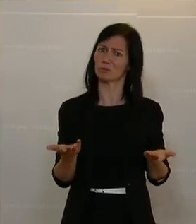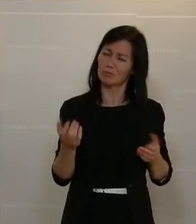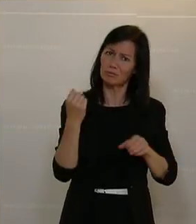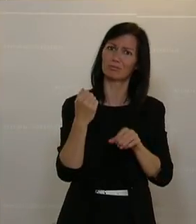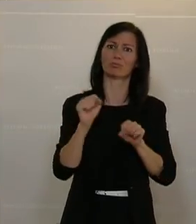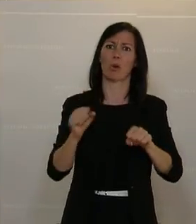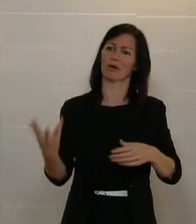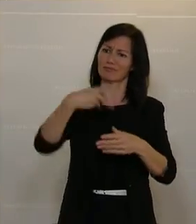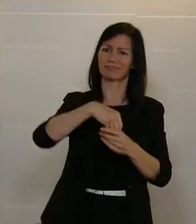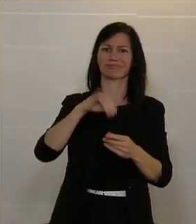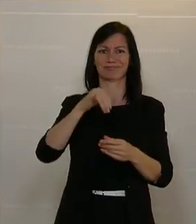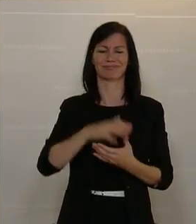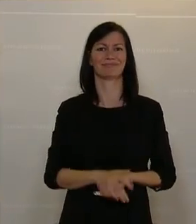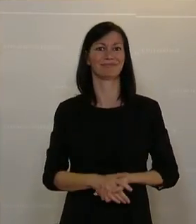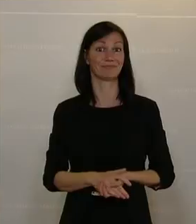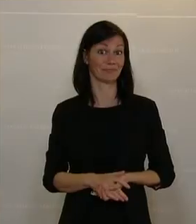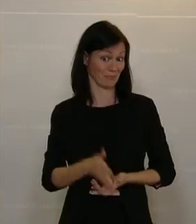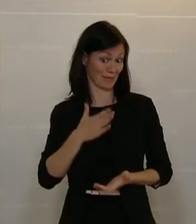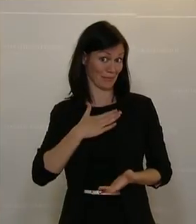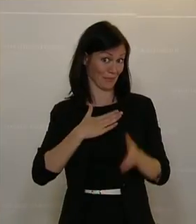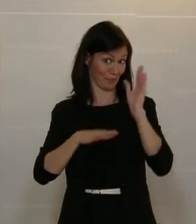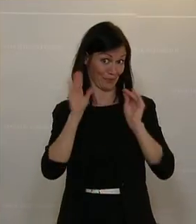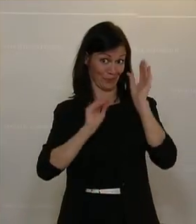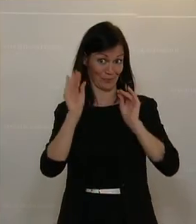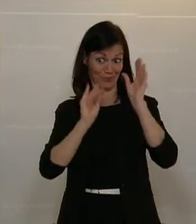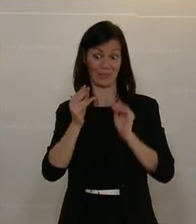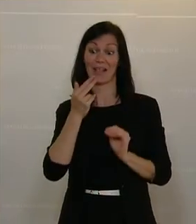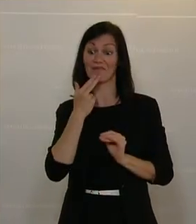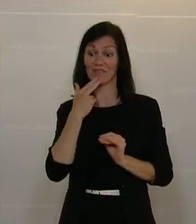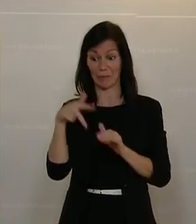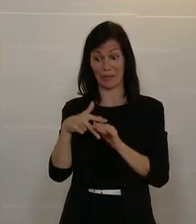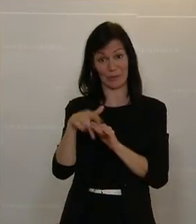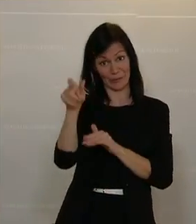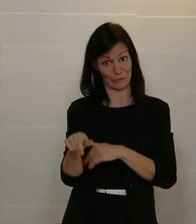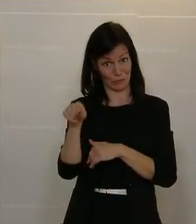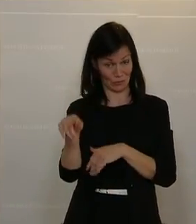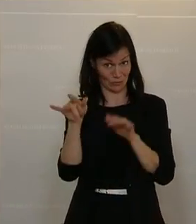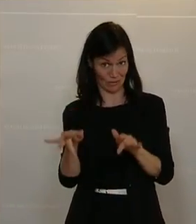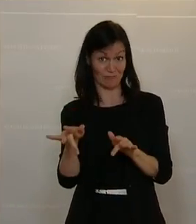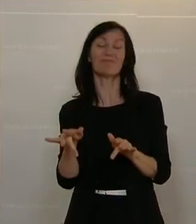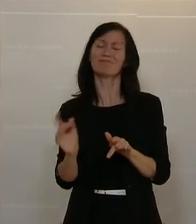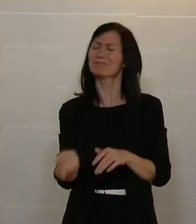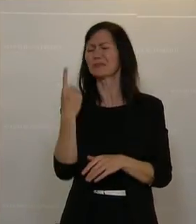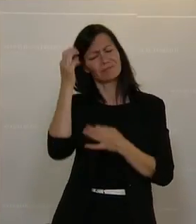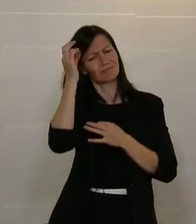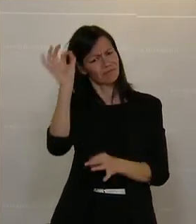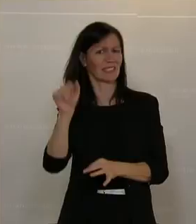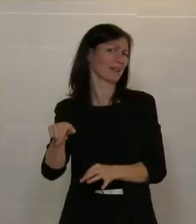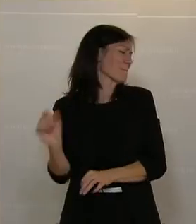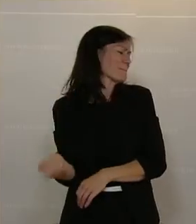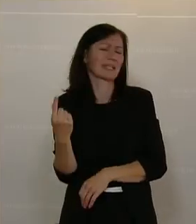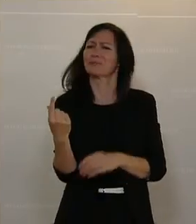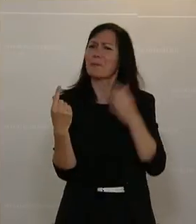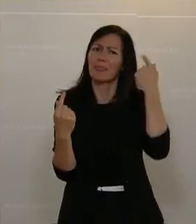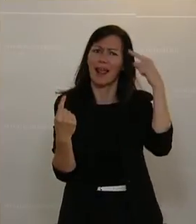machen. ja, meine Erfahrung ist die, dass gerade Menschen mit Behinderungen ganz eine besondere Fähigkeit und ganz